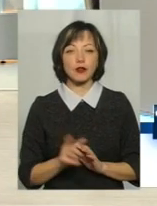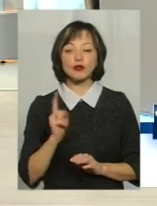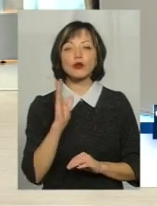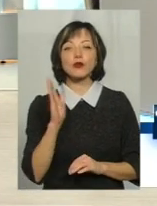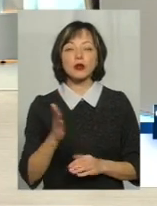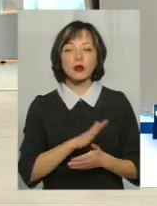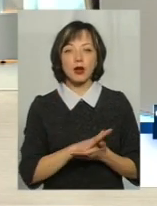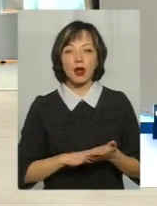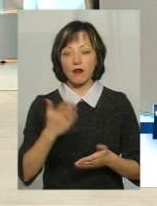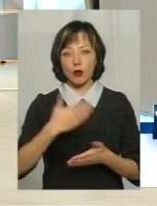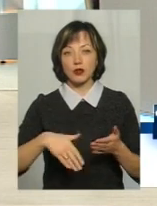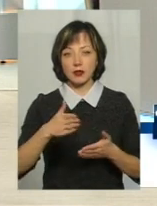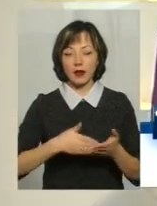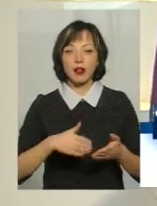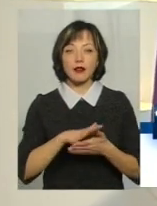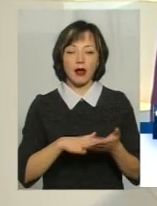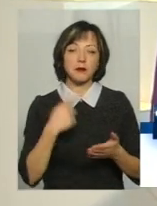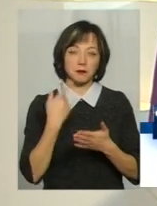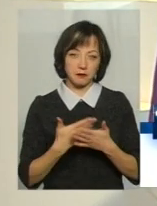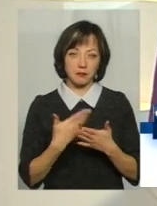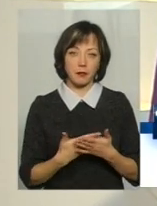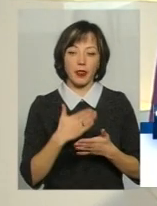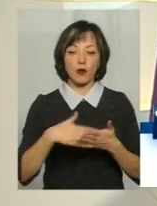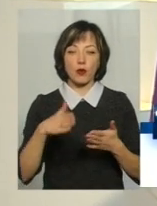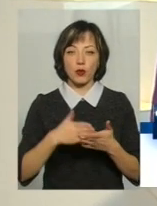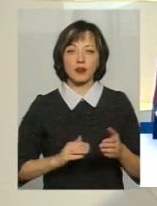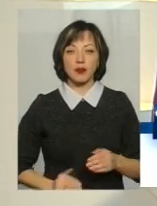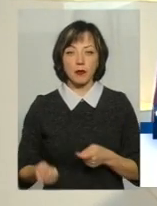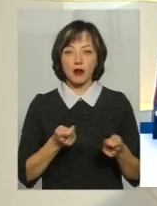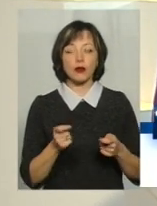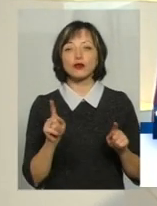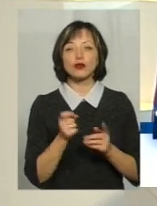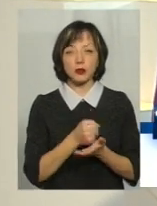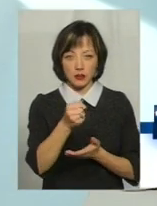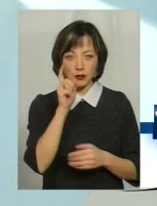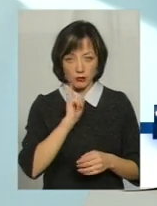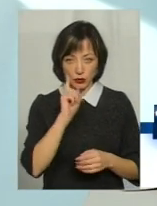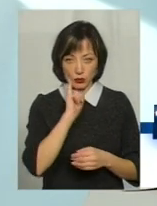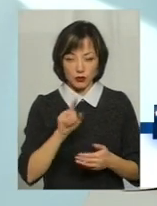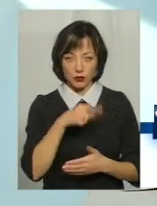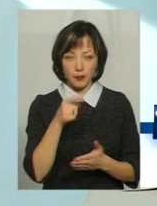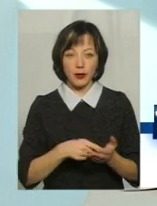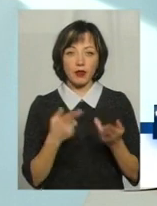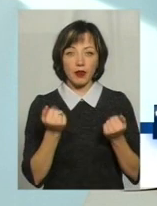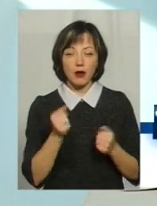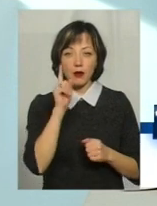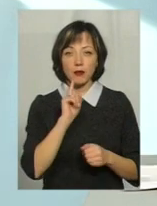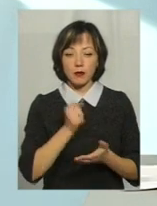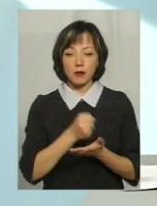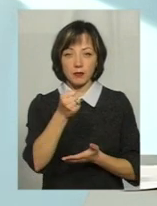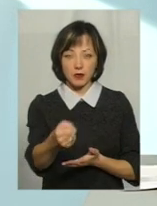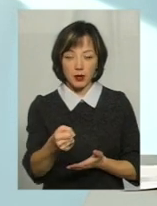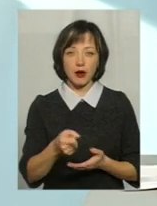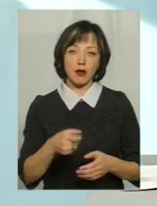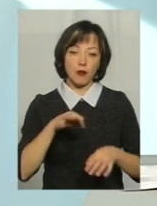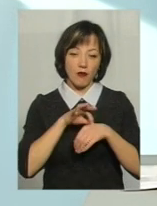тоді, ну, розриваєте ви, знову ж таки, припускаємо, розриваєте ви угоду з перевізником, що, призначаєте тимчасового... Призначаємо тимчасового перевізника і